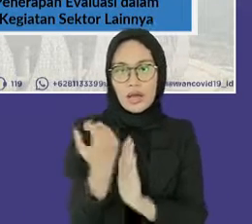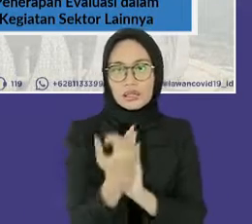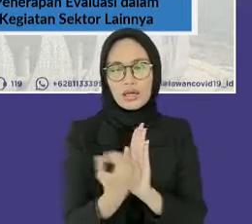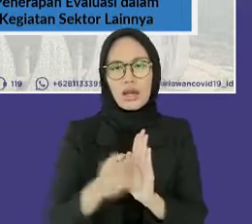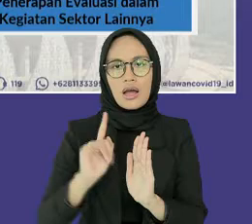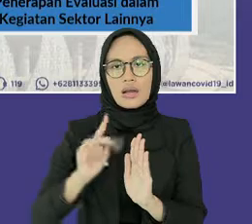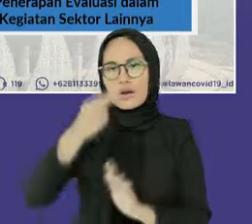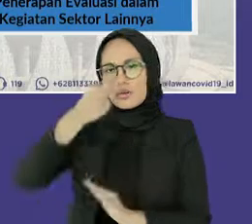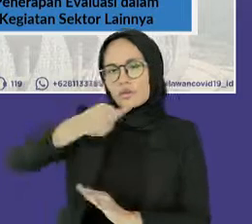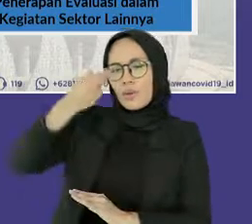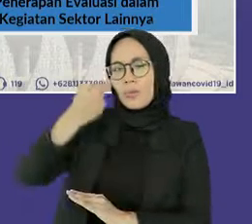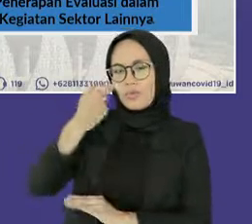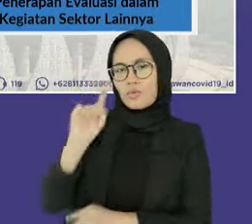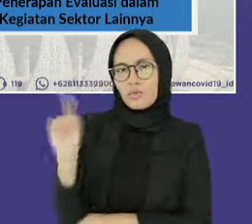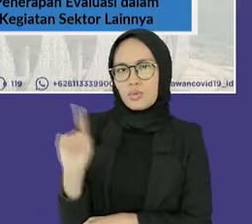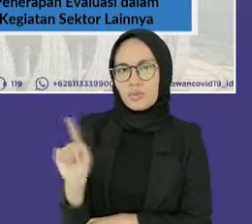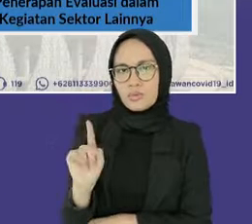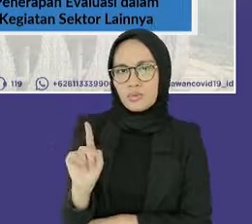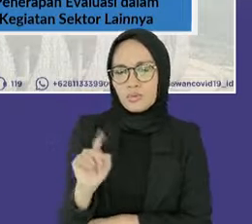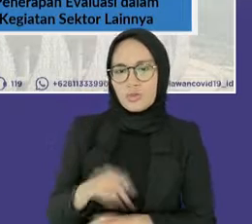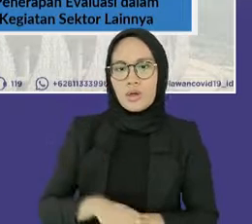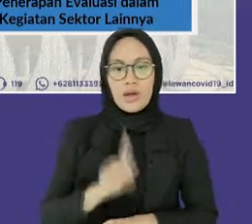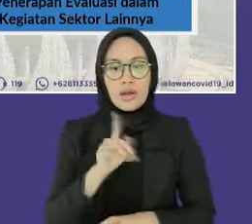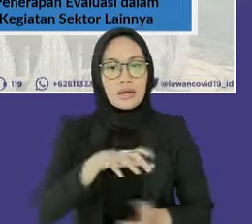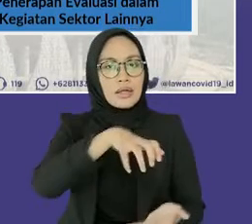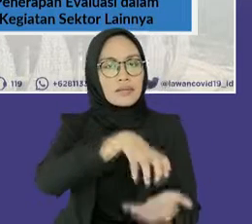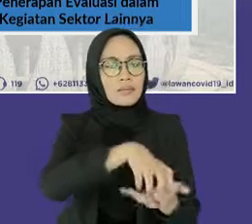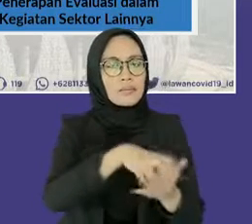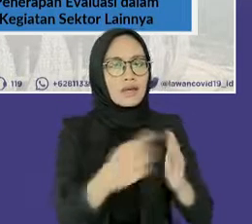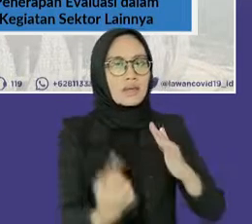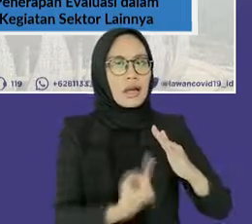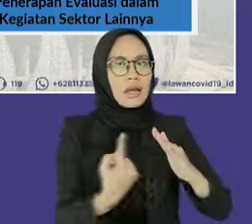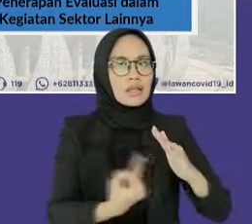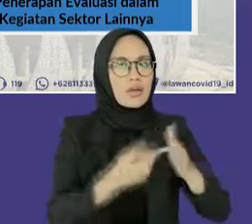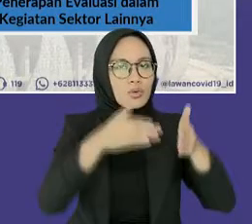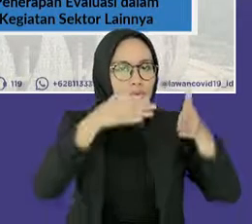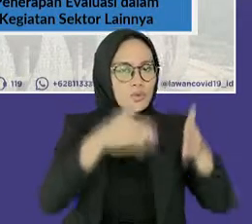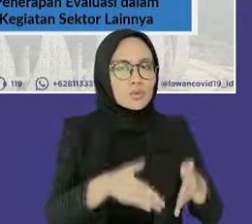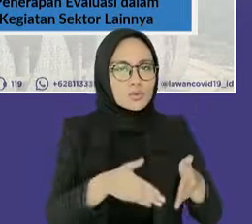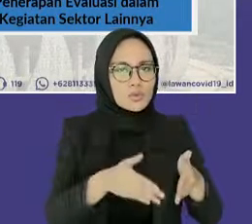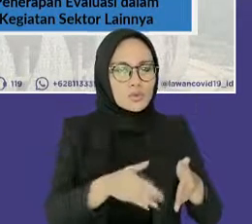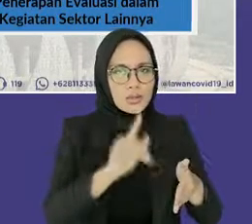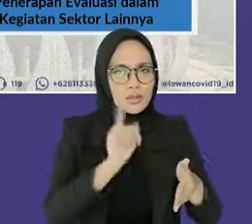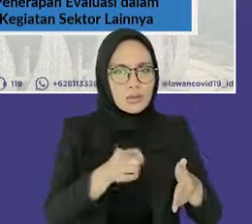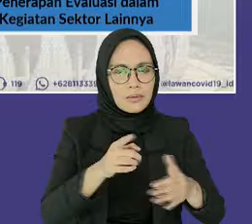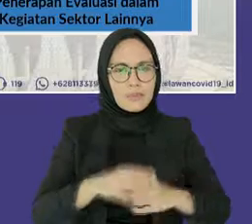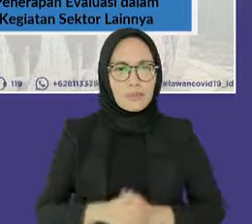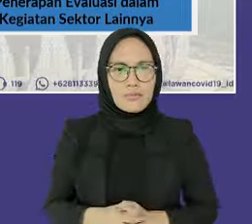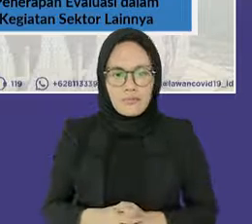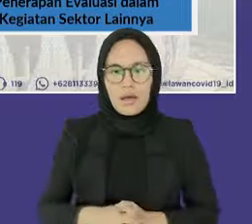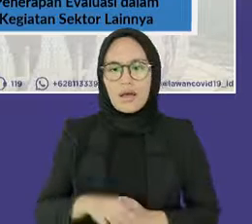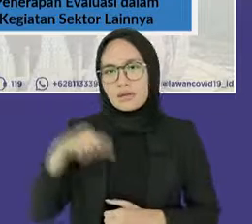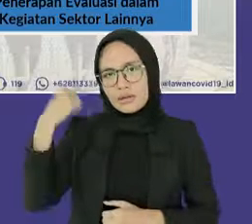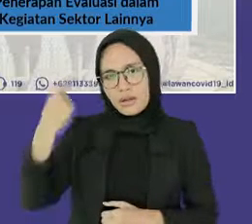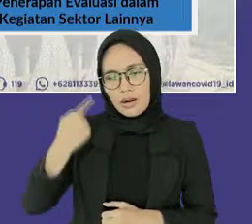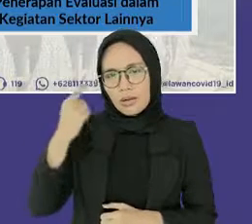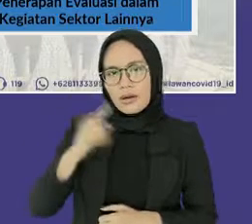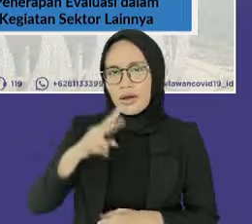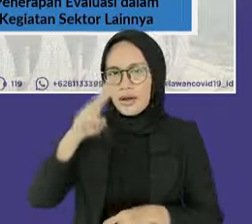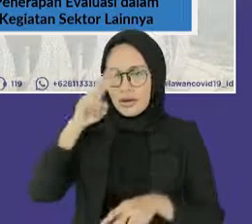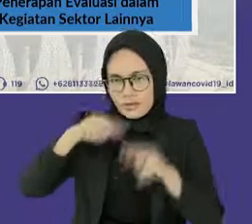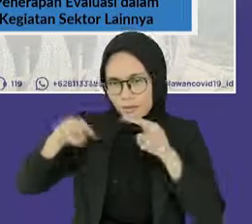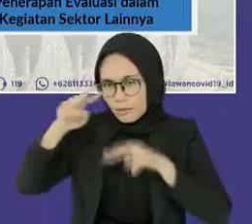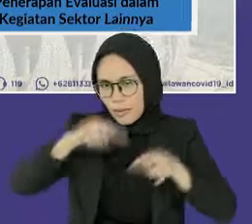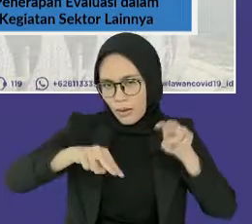Wajib menyediakan fasilitas karantina khusus bagi kontak erat dan evaluasi kepadatan akomodasi dan perilaku di